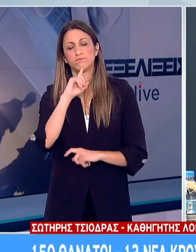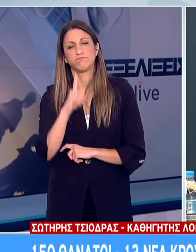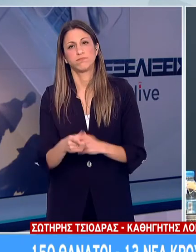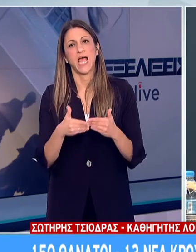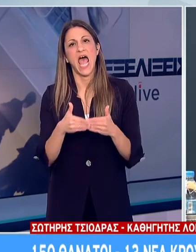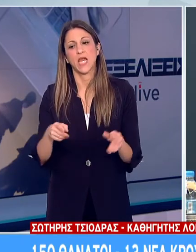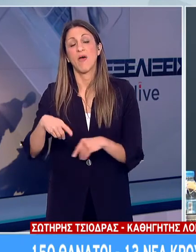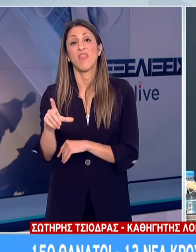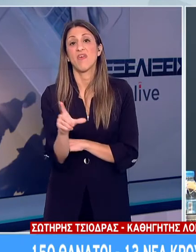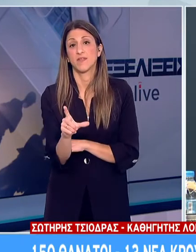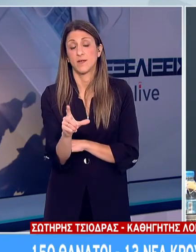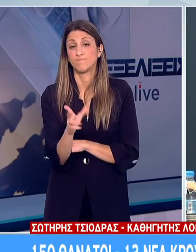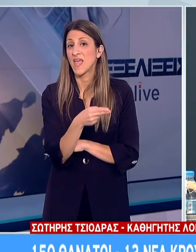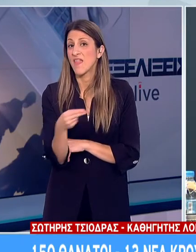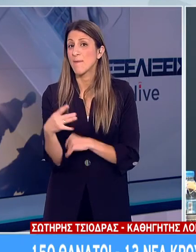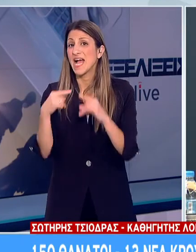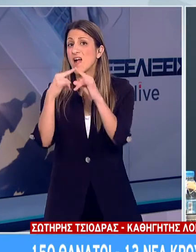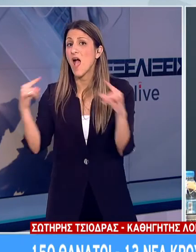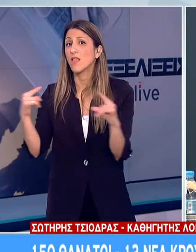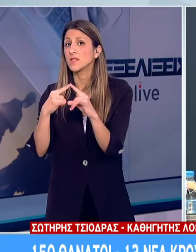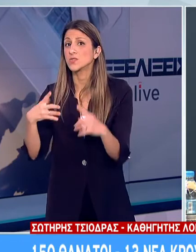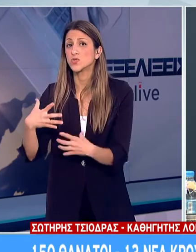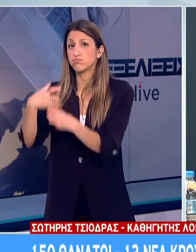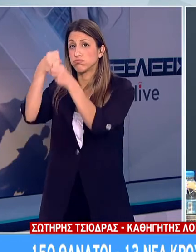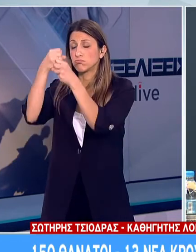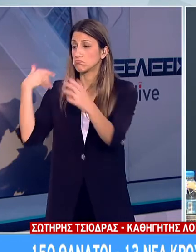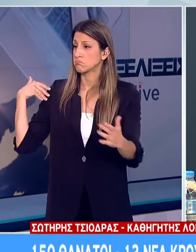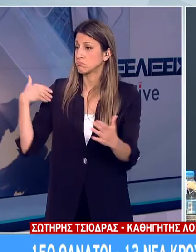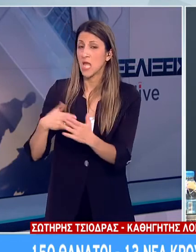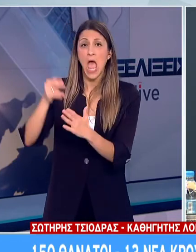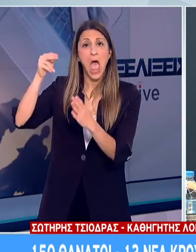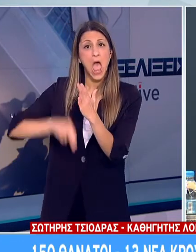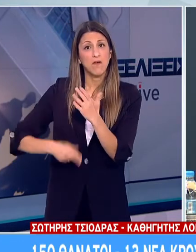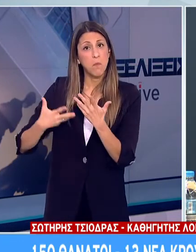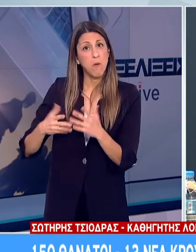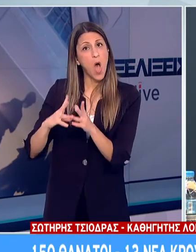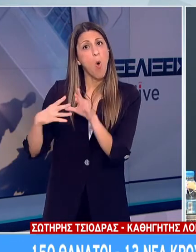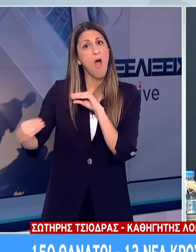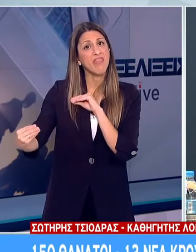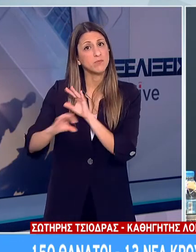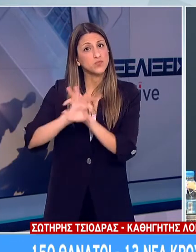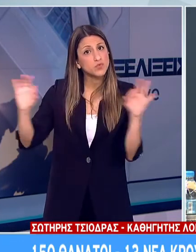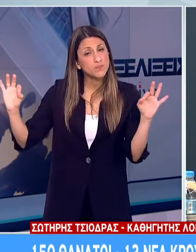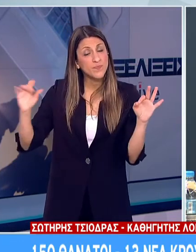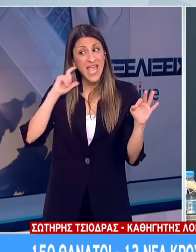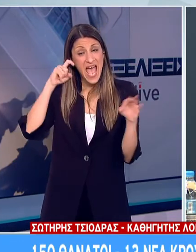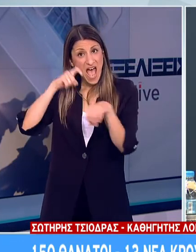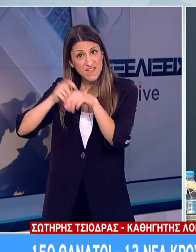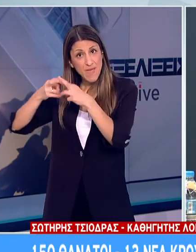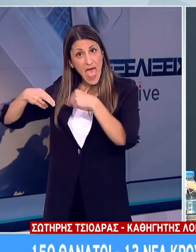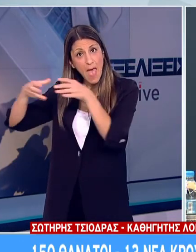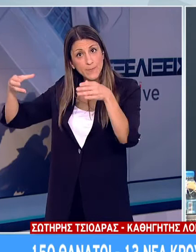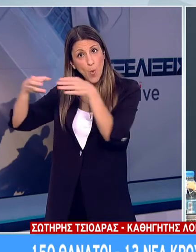εκκρεμότητα εκείνων των κατασκηνώσεων δεδομένου μάλιστα ότι έχουν ολοκληρωθεί οι εγγραφές μέσω ΑΕΔ έχει εξετάσει η Επιτροπή του